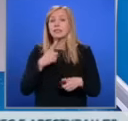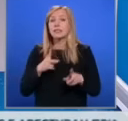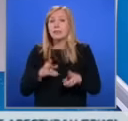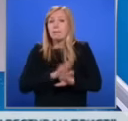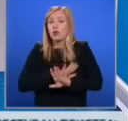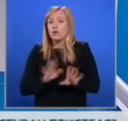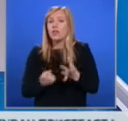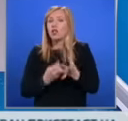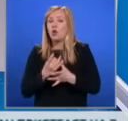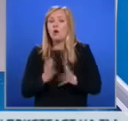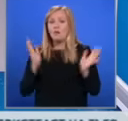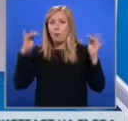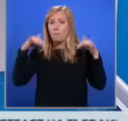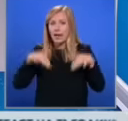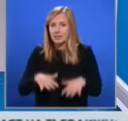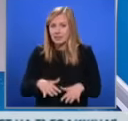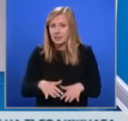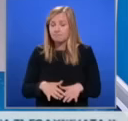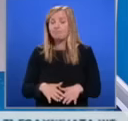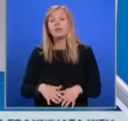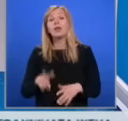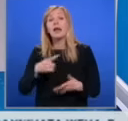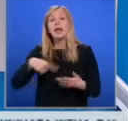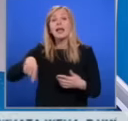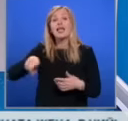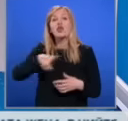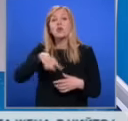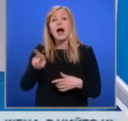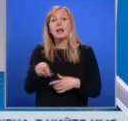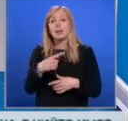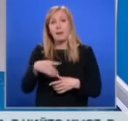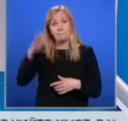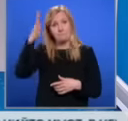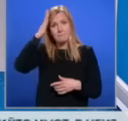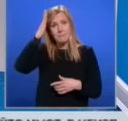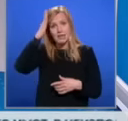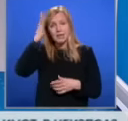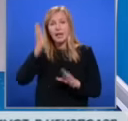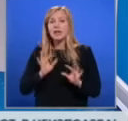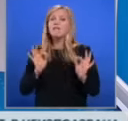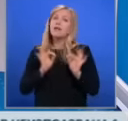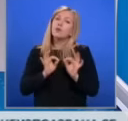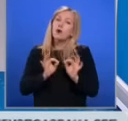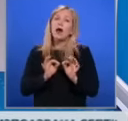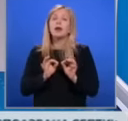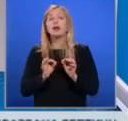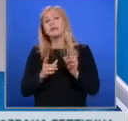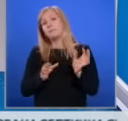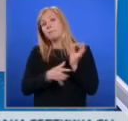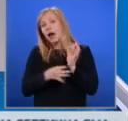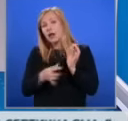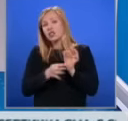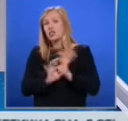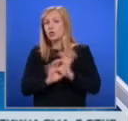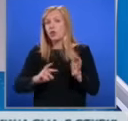бедствие заради повишилите се води. Регионалният министр съобщи, че през феврари и марч ще са готови проектите за възстановяването на